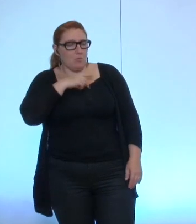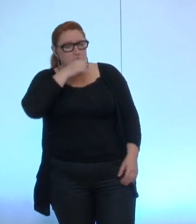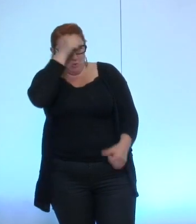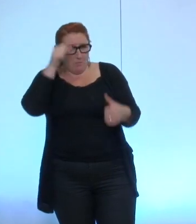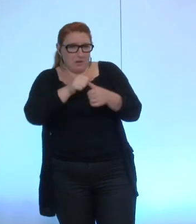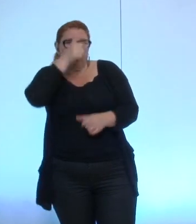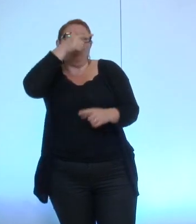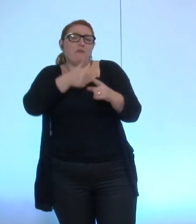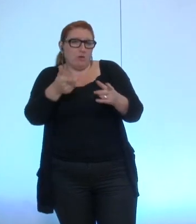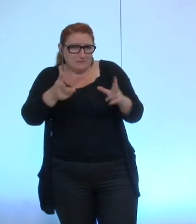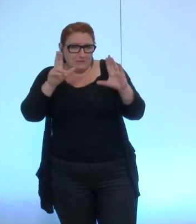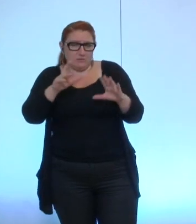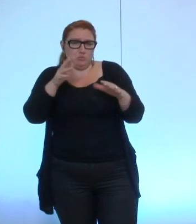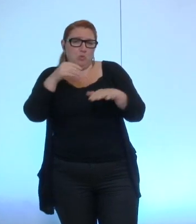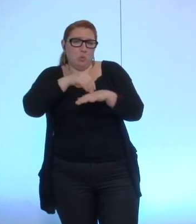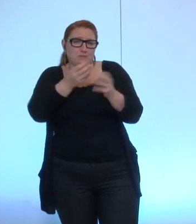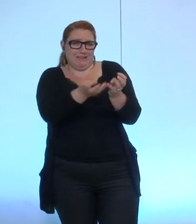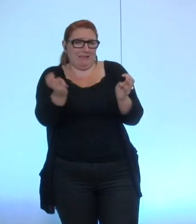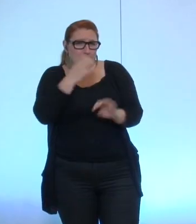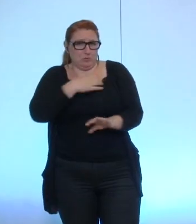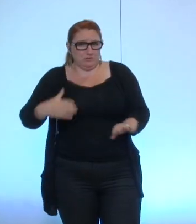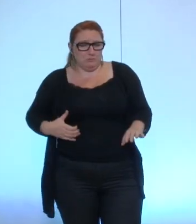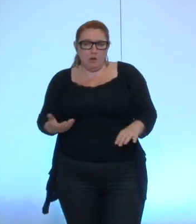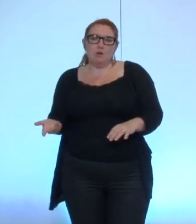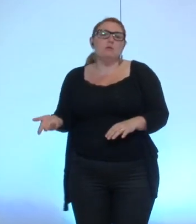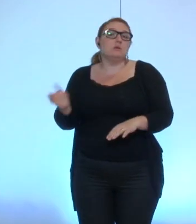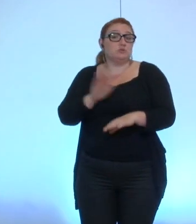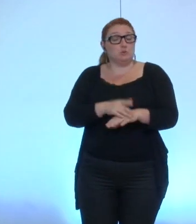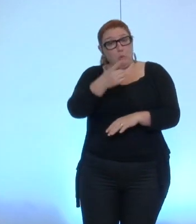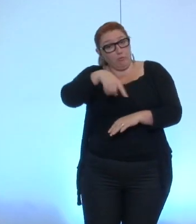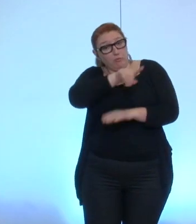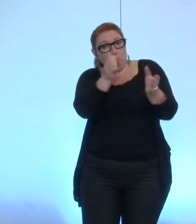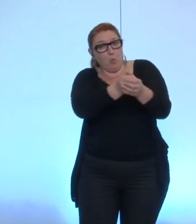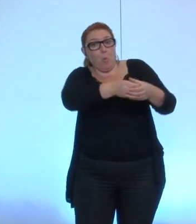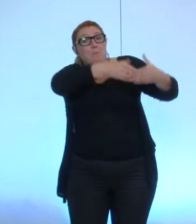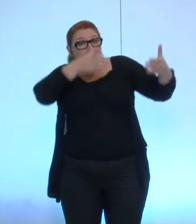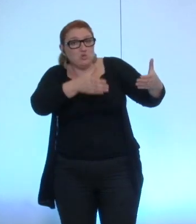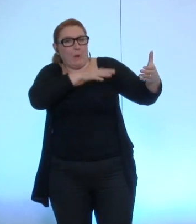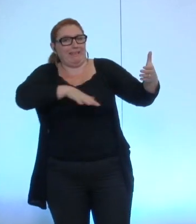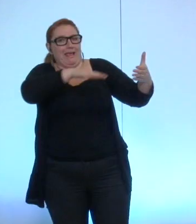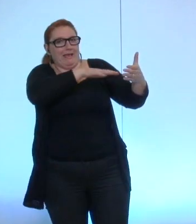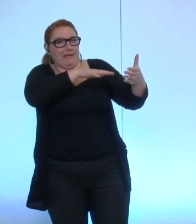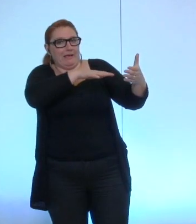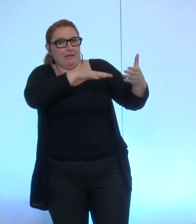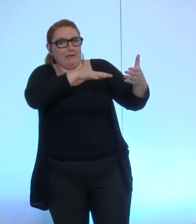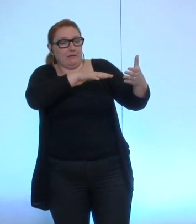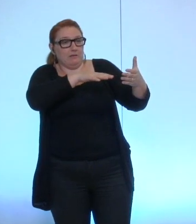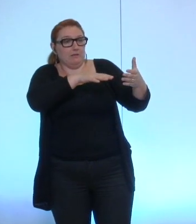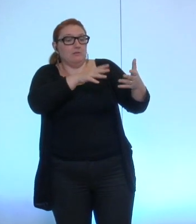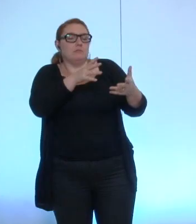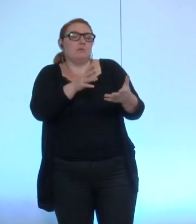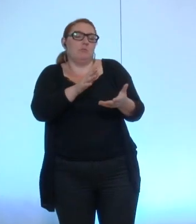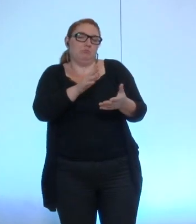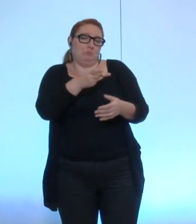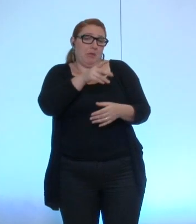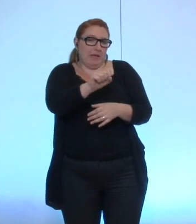du conseil municipal et dans les fêtes vous vous êtes arrangé vous le groupe majoritaire éventuellement avec l'aide du parti socialiste et de l'UMP